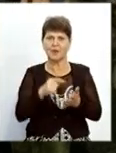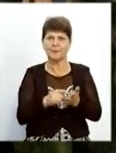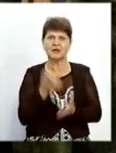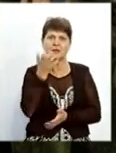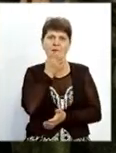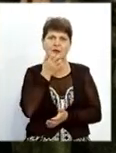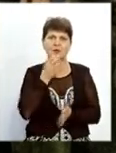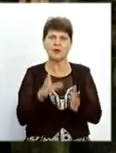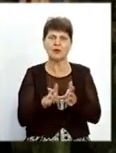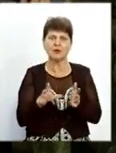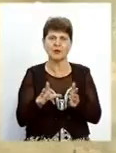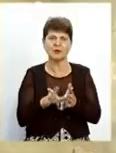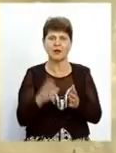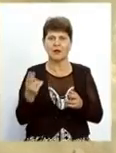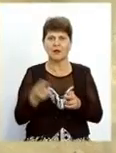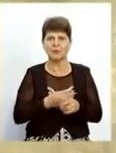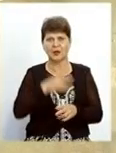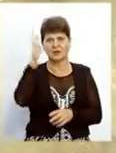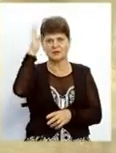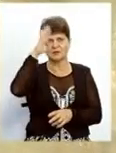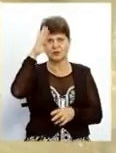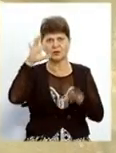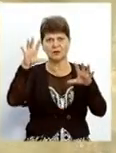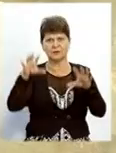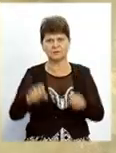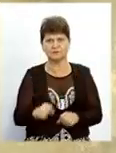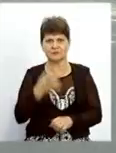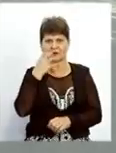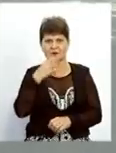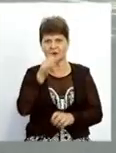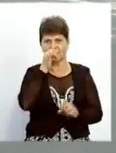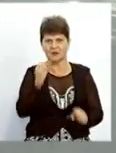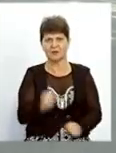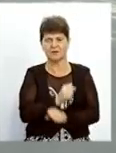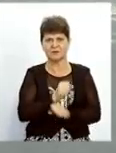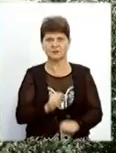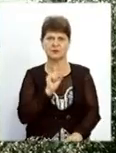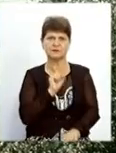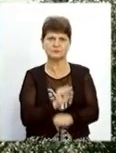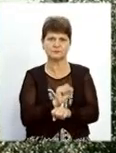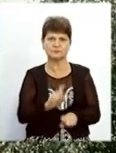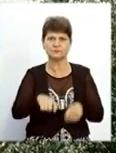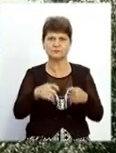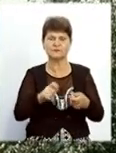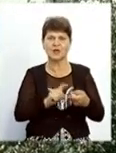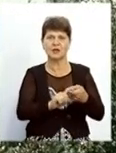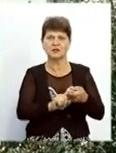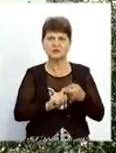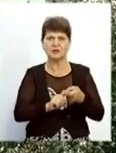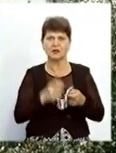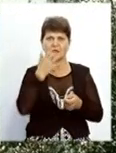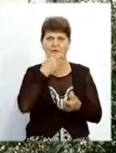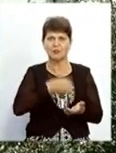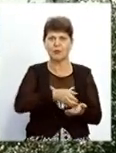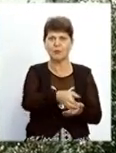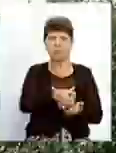наголошують, без відключень гарячої води проведення ремонтних робіт неможливе. Тривалість припинення водопостачання залежить від стану тепломереж.